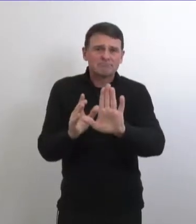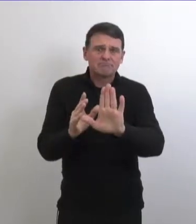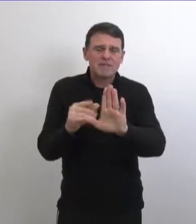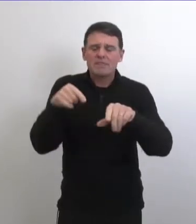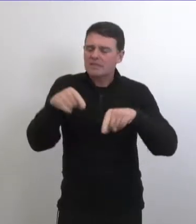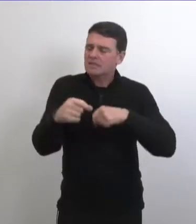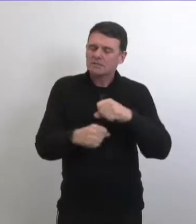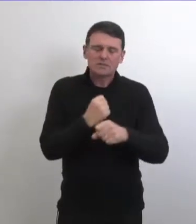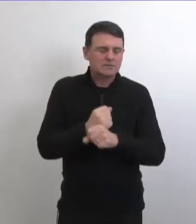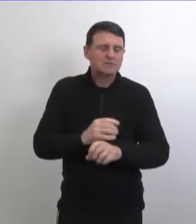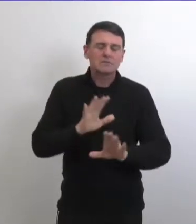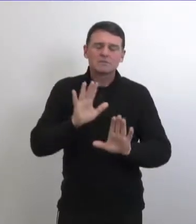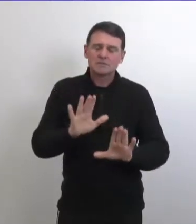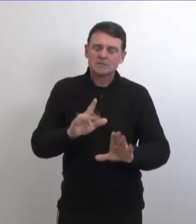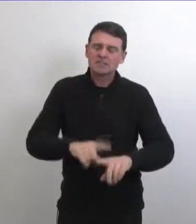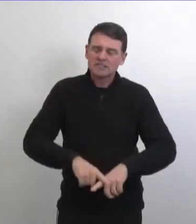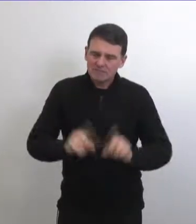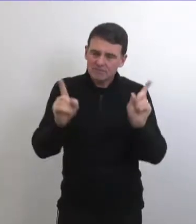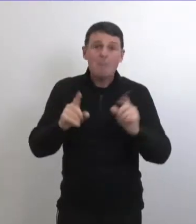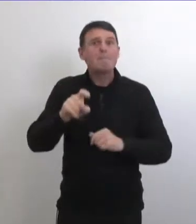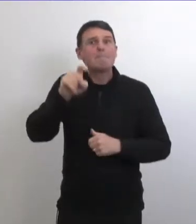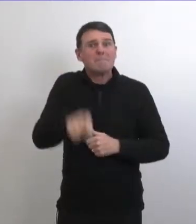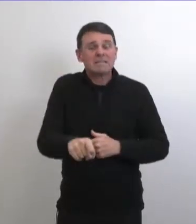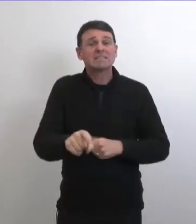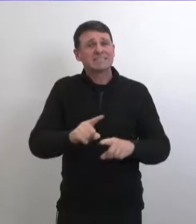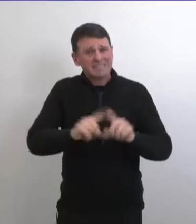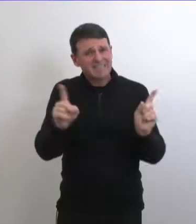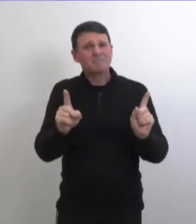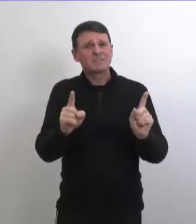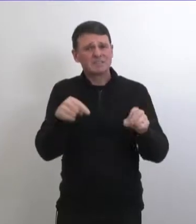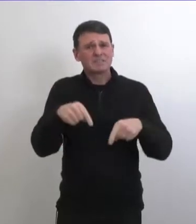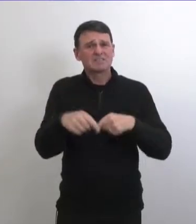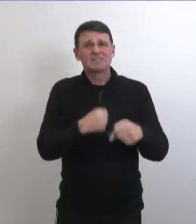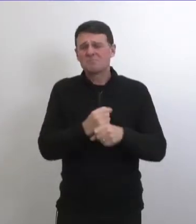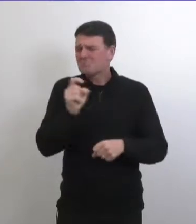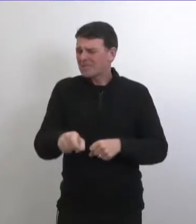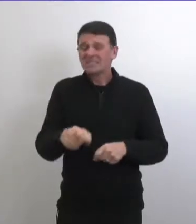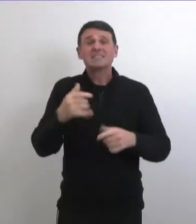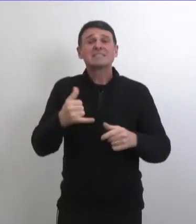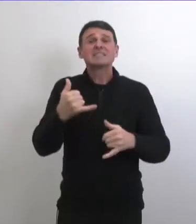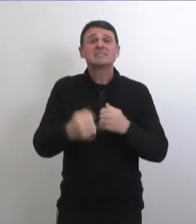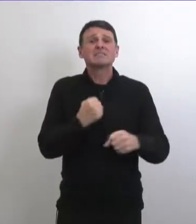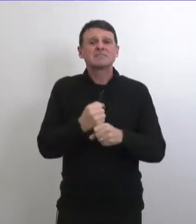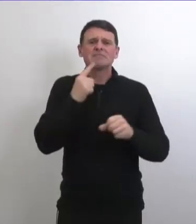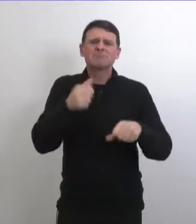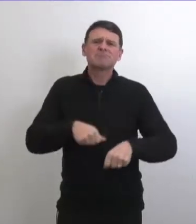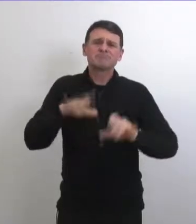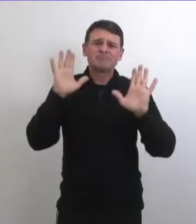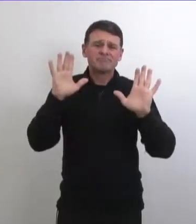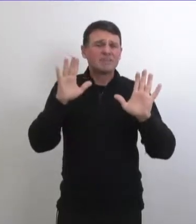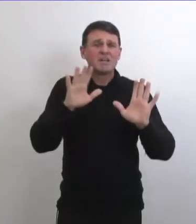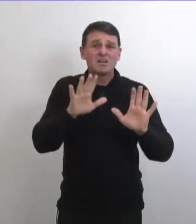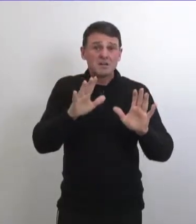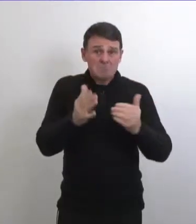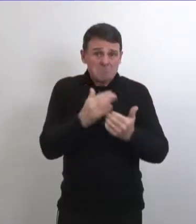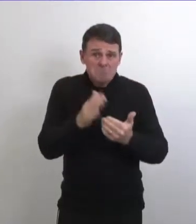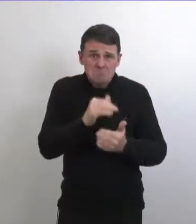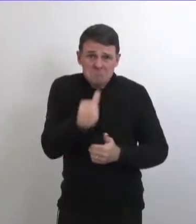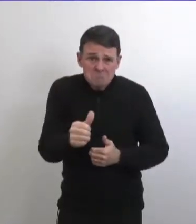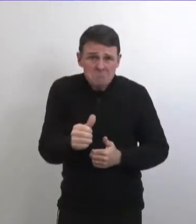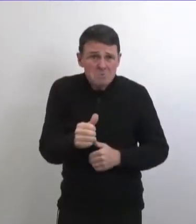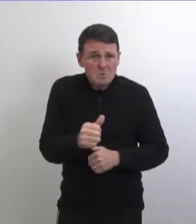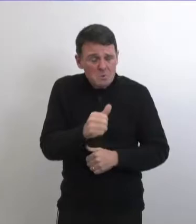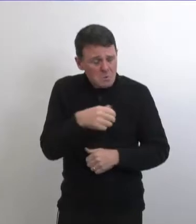mais cette année c'est différent et ça doit être différent cette année il faut qu fasse tous des sacrifices